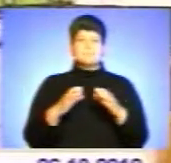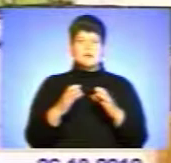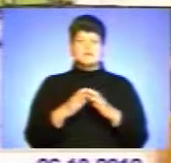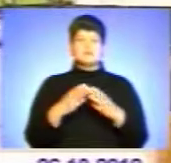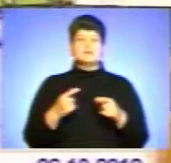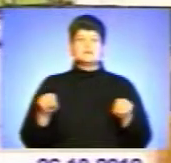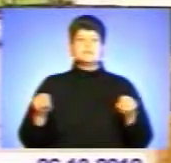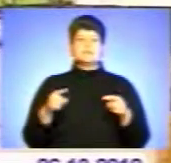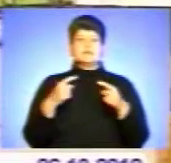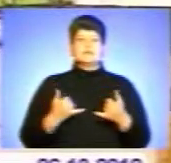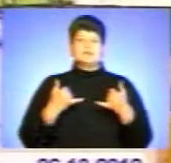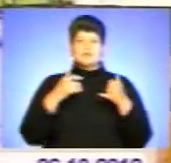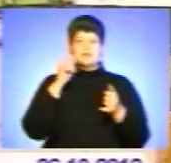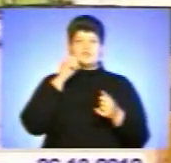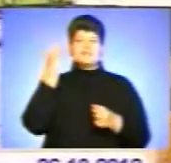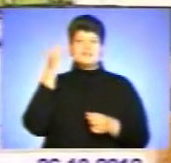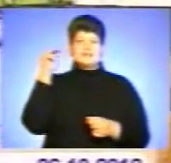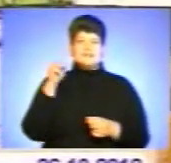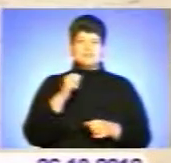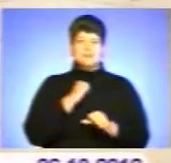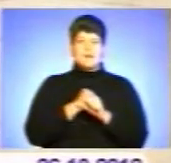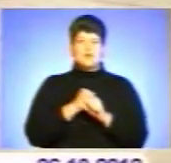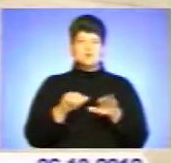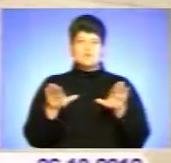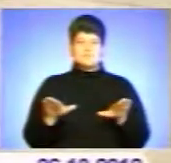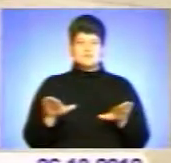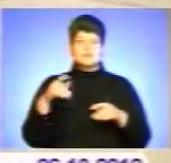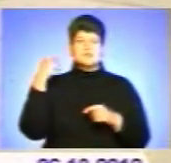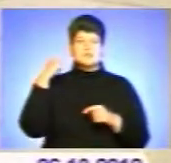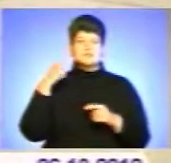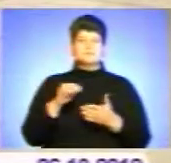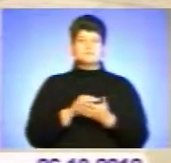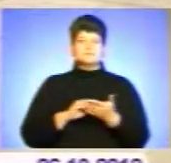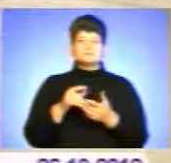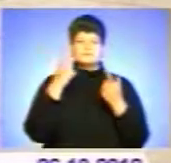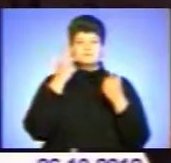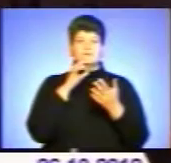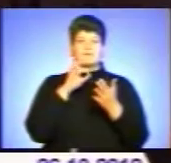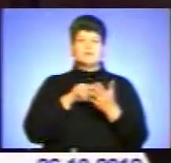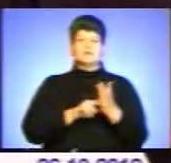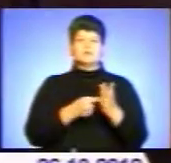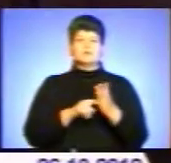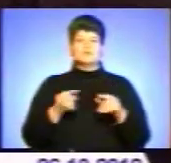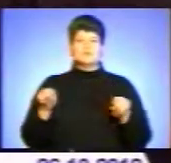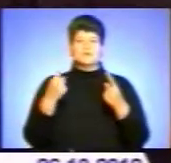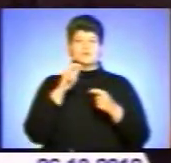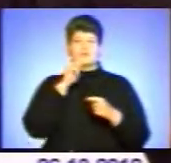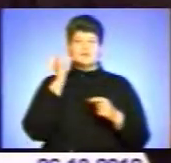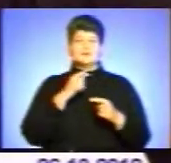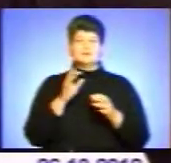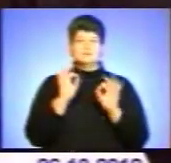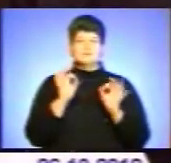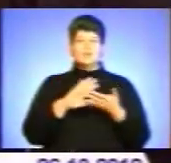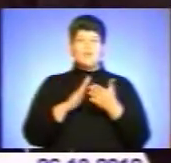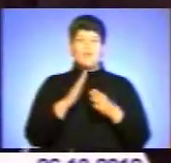на Україні 2 тисячі рабочих місць. Президент вкотре наголосив, в Україні створені сприятливі умови для роботи